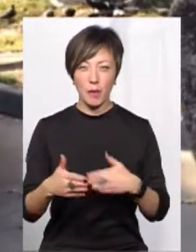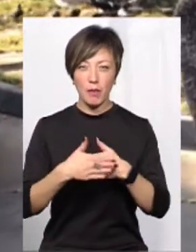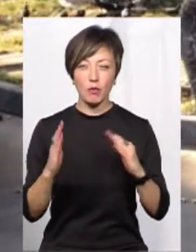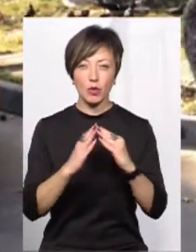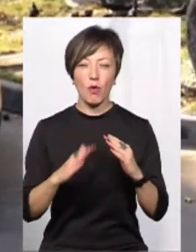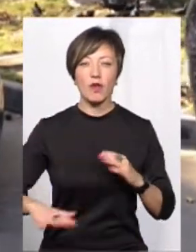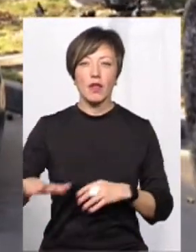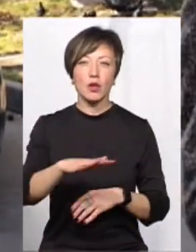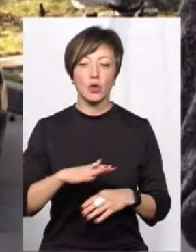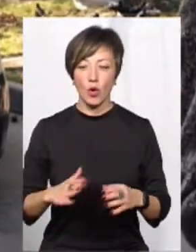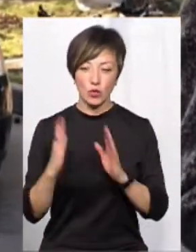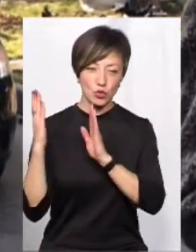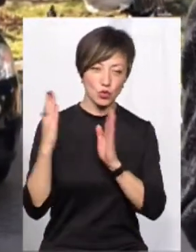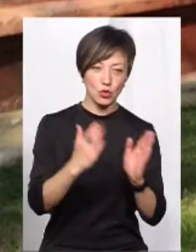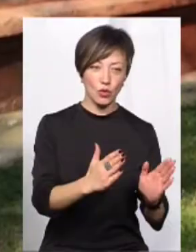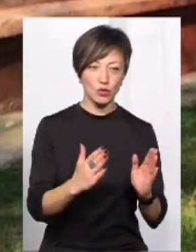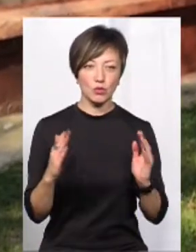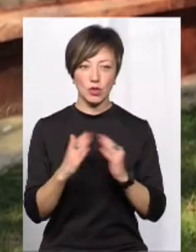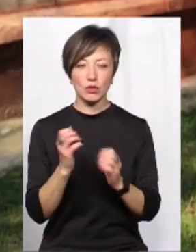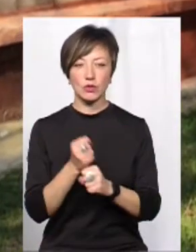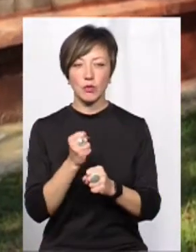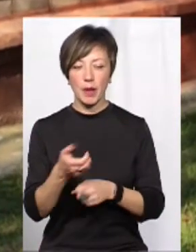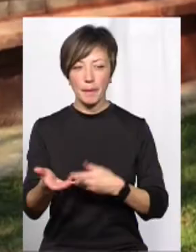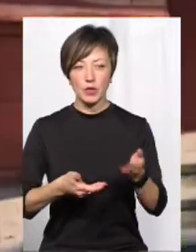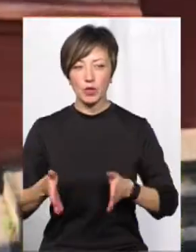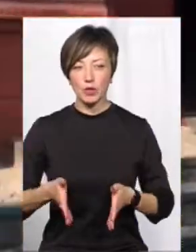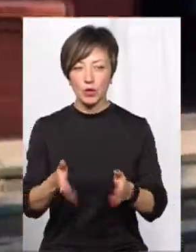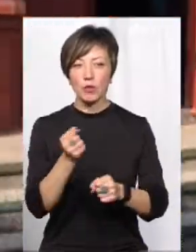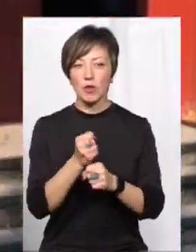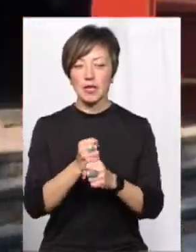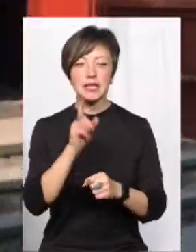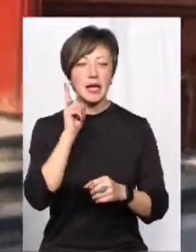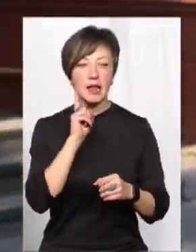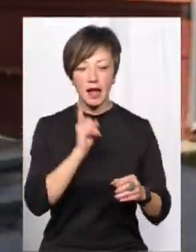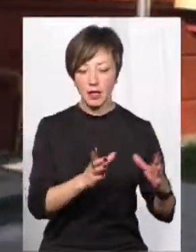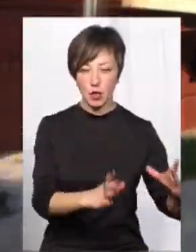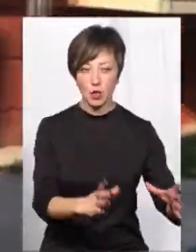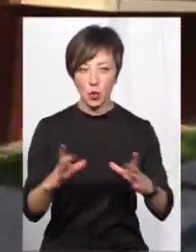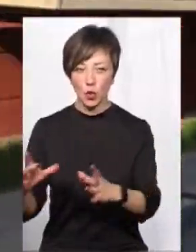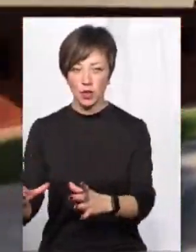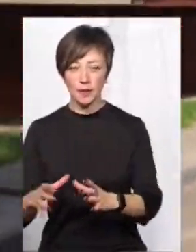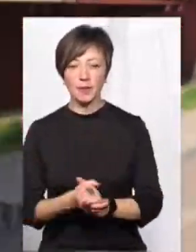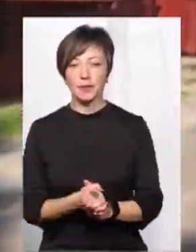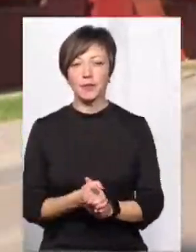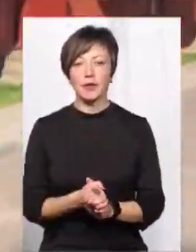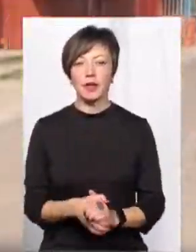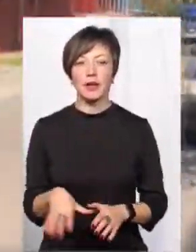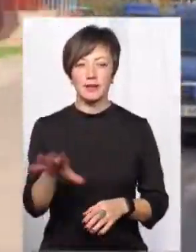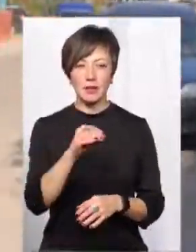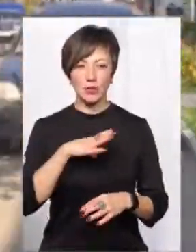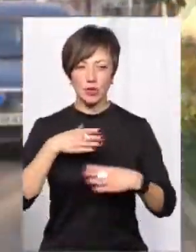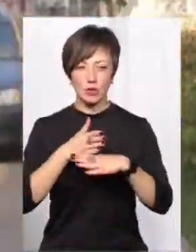території. Здовж будиночку зробили пішохідну доріжку, поробили зелені зони, газончики, їх тут не було. То все було в старому